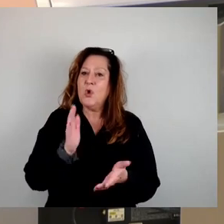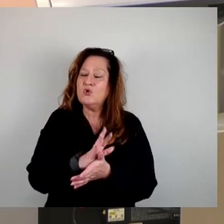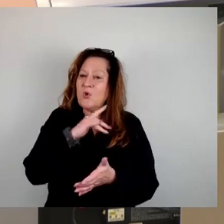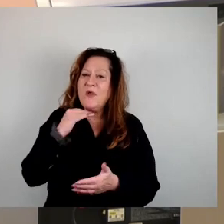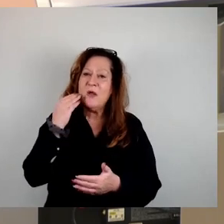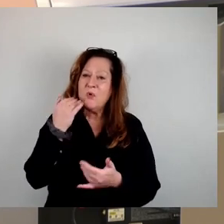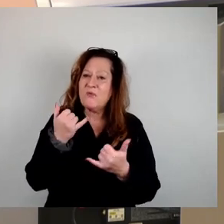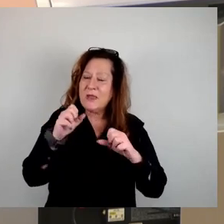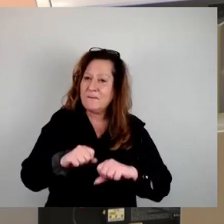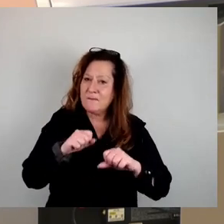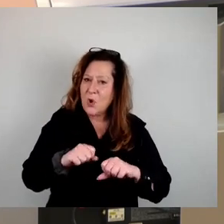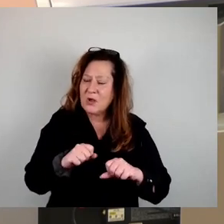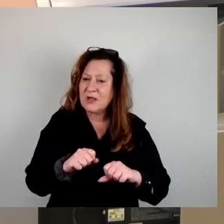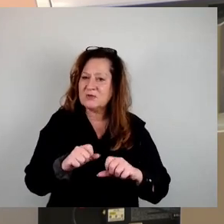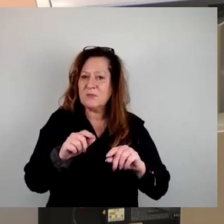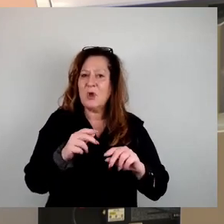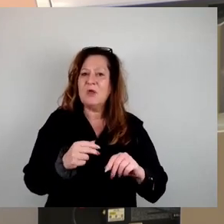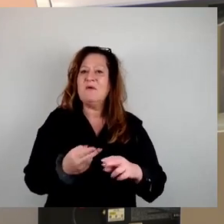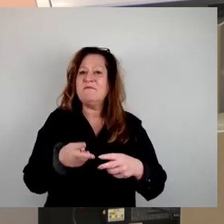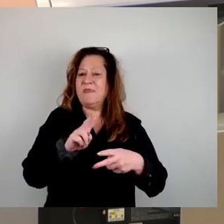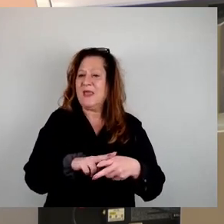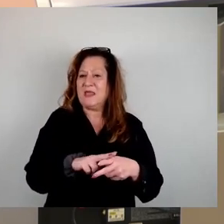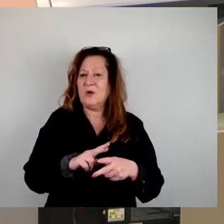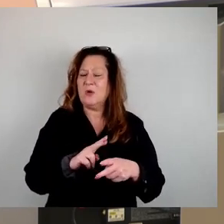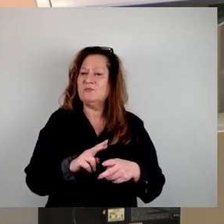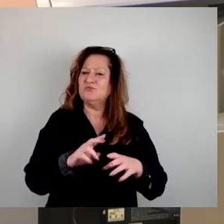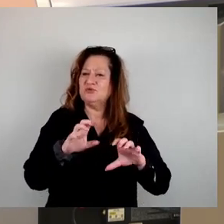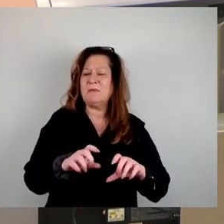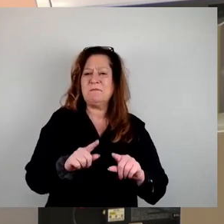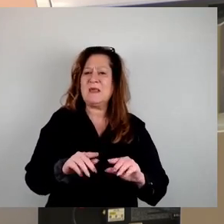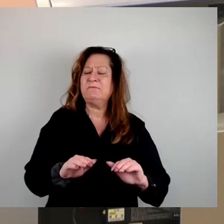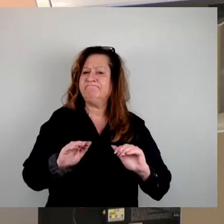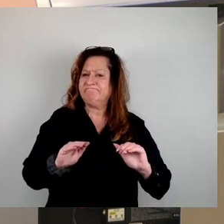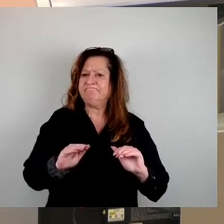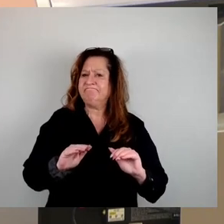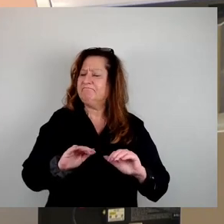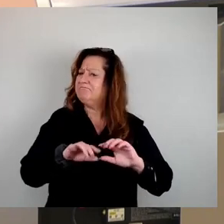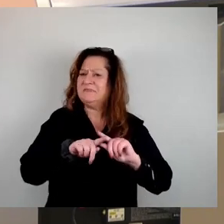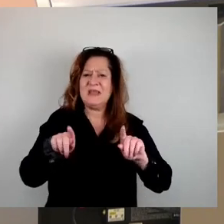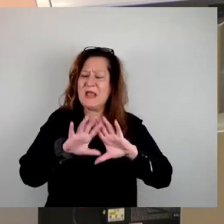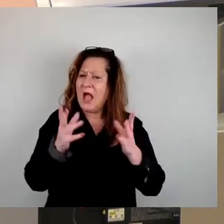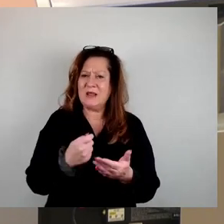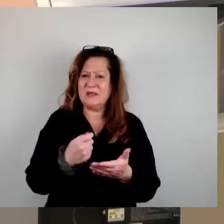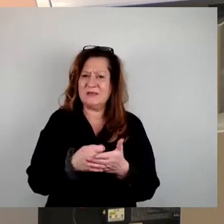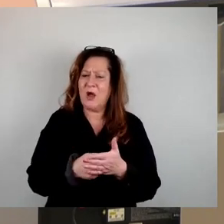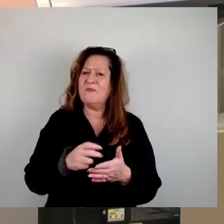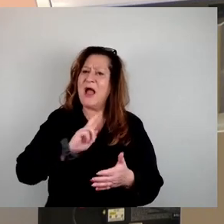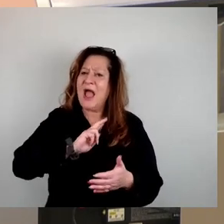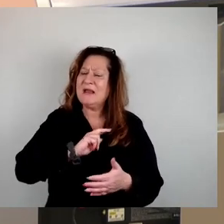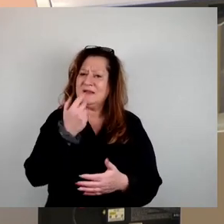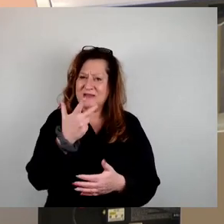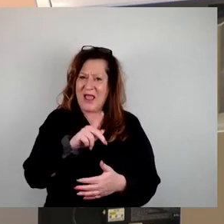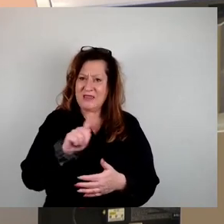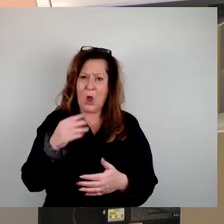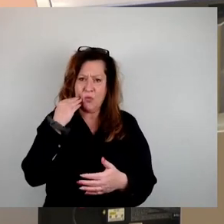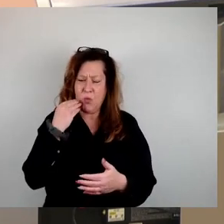zeigen sich die Vertreterinnen der Stadt äußerst zurückhaltend beim Rückkauf. Selbst die ursprünglich angesetzten 3000 Wohnungen wurden mit dem